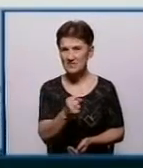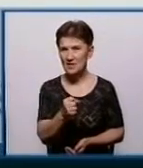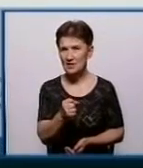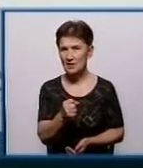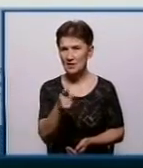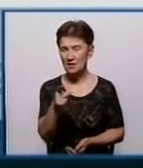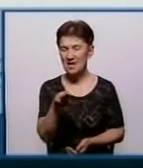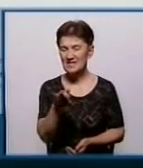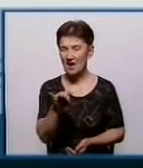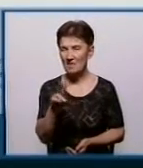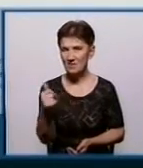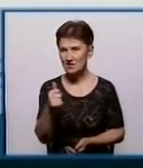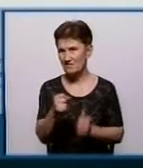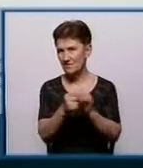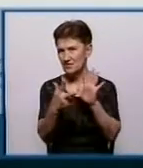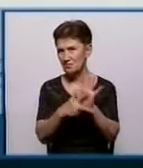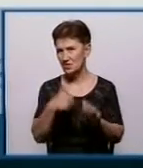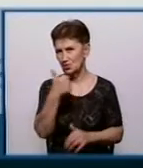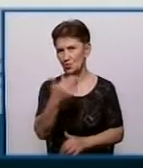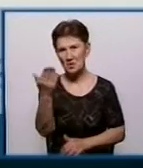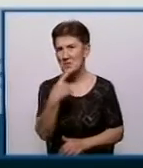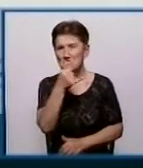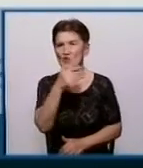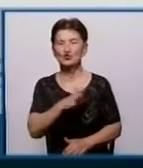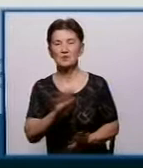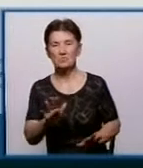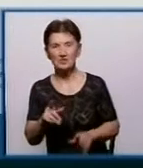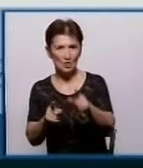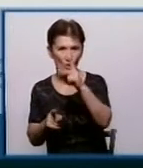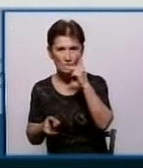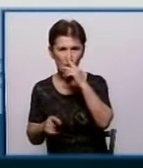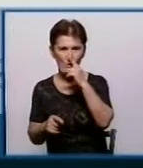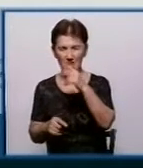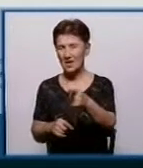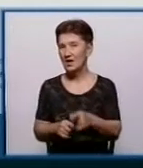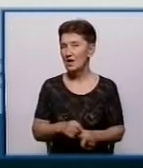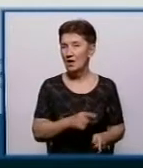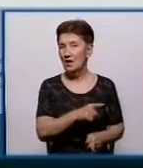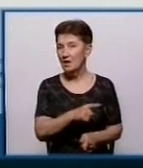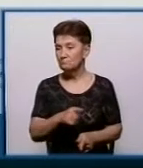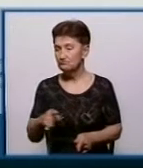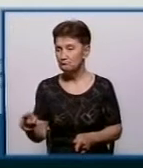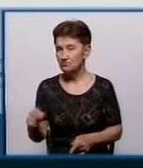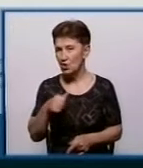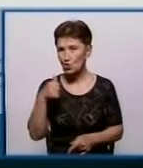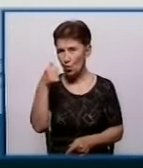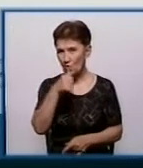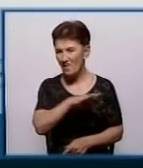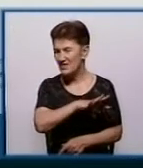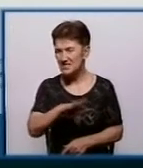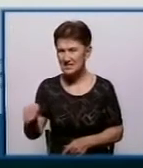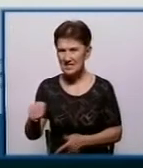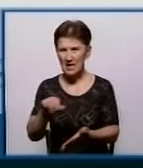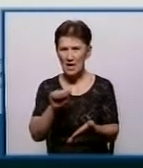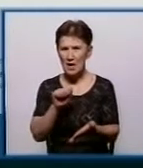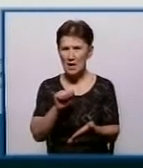2018 року? Не може такого бути. Це помилка. Протягом останніх кількох років всі матеріали, які